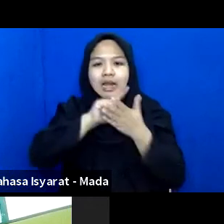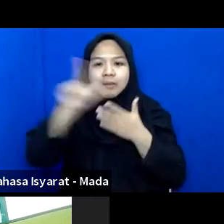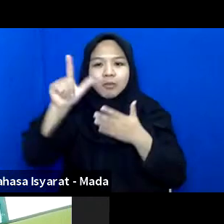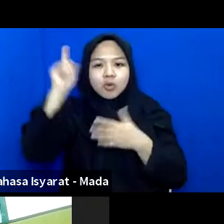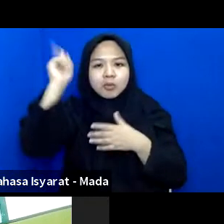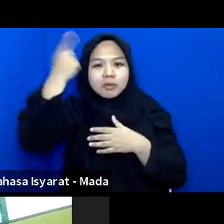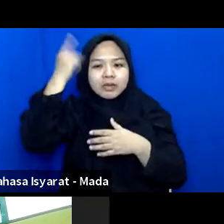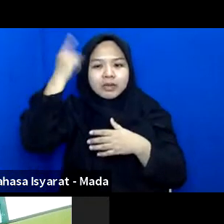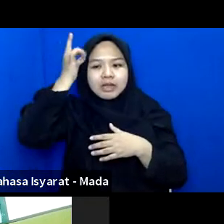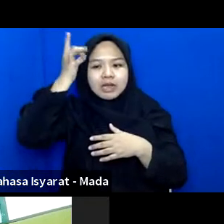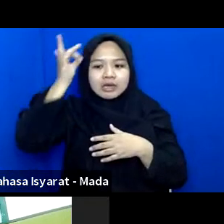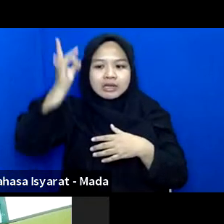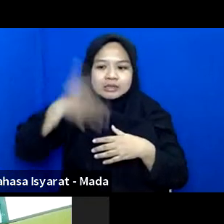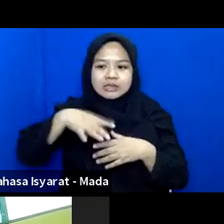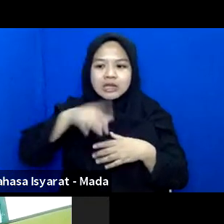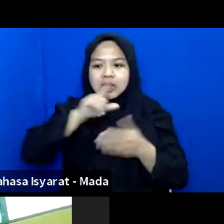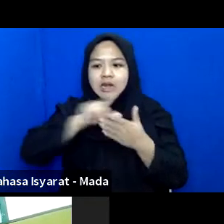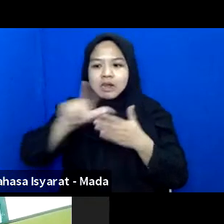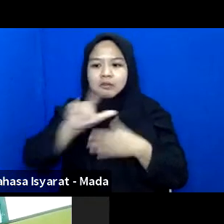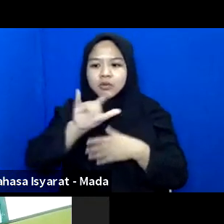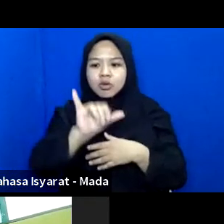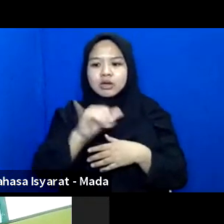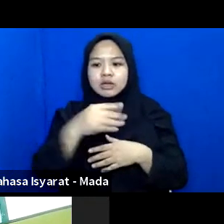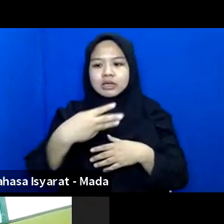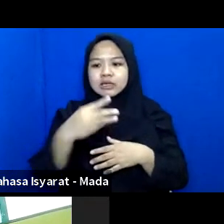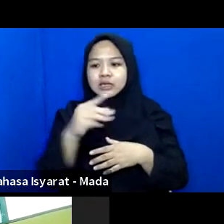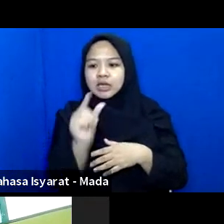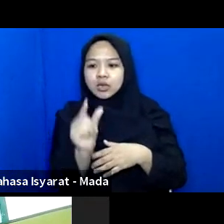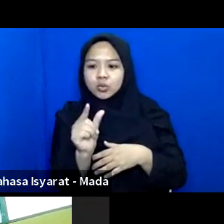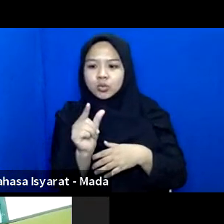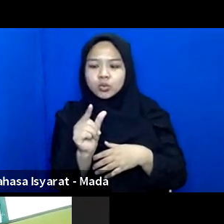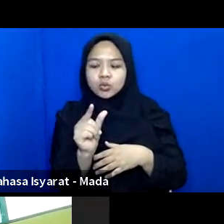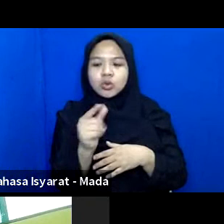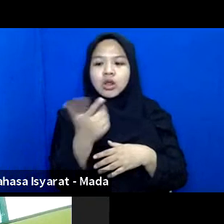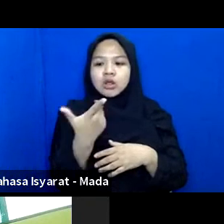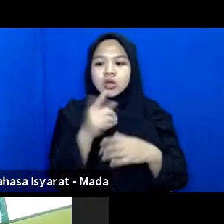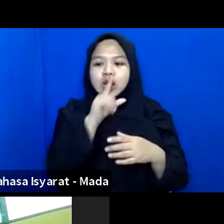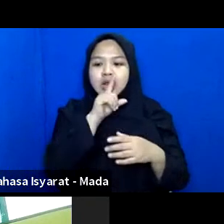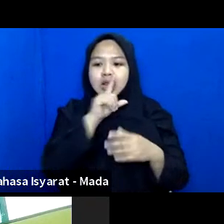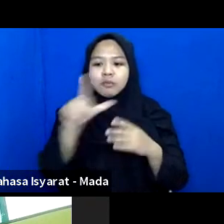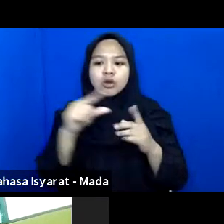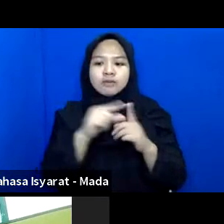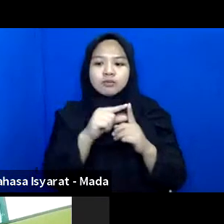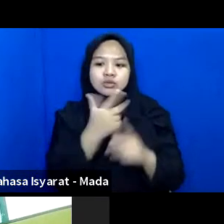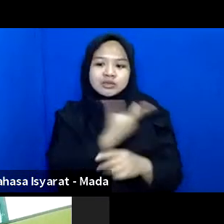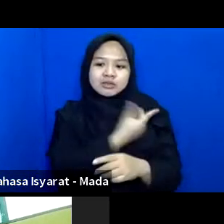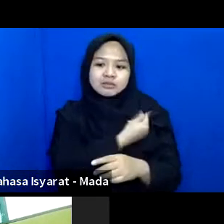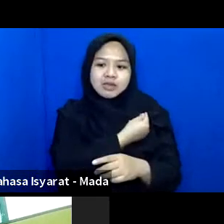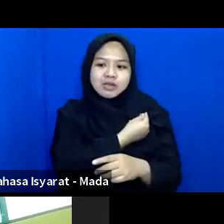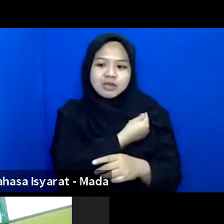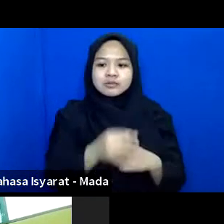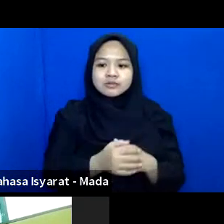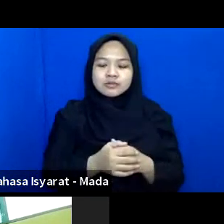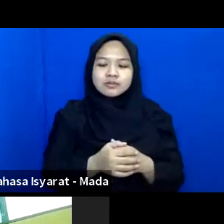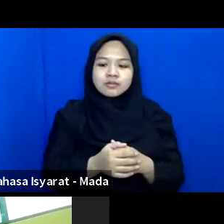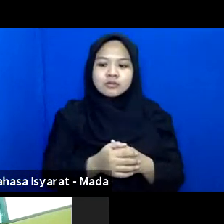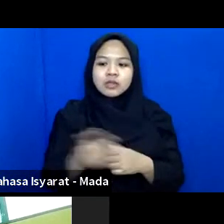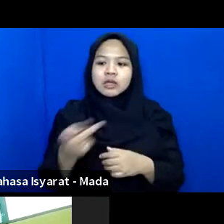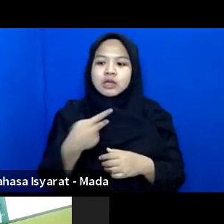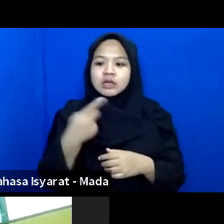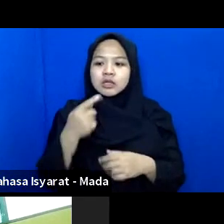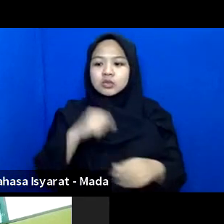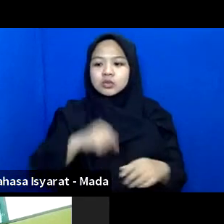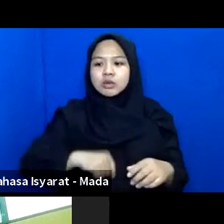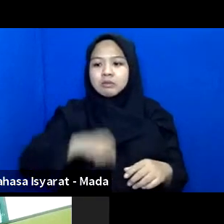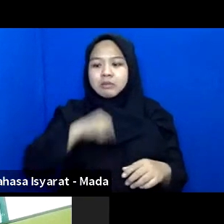Desa Kepada YU Kepada Pugusmas Kemudian Juga Kita Sangat Bangga